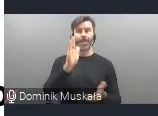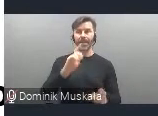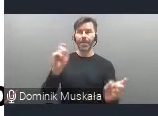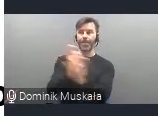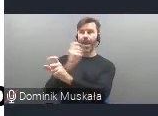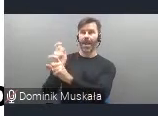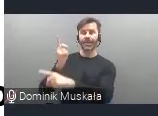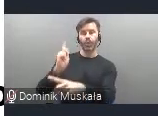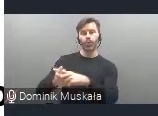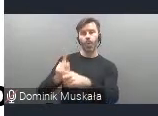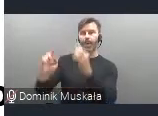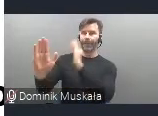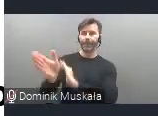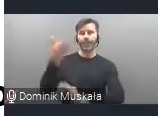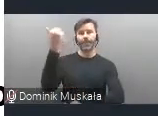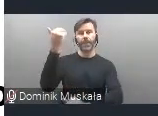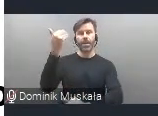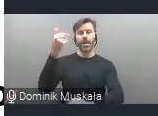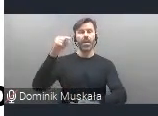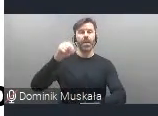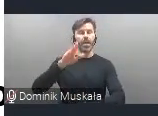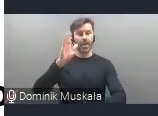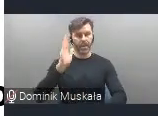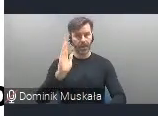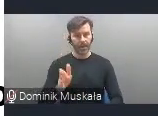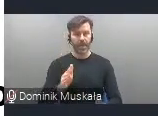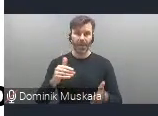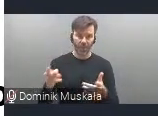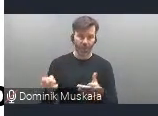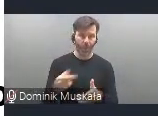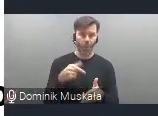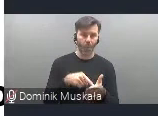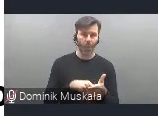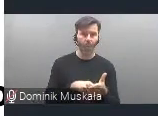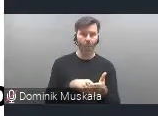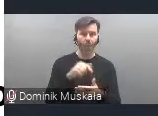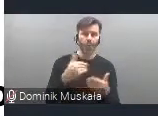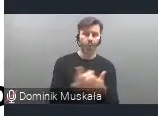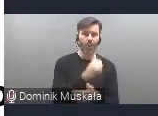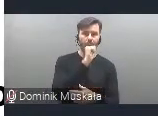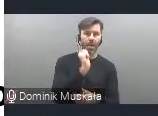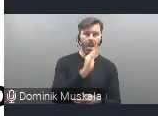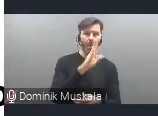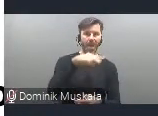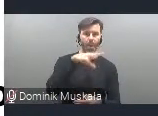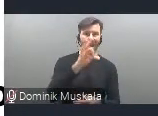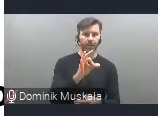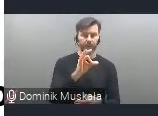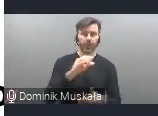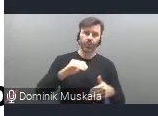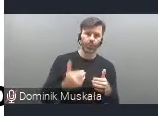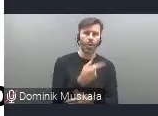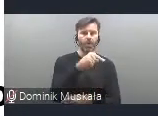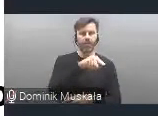żeby idee nowego europejskiego Bauchozu do strategii rozwoju społeczno-odpowadczego i terytorialnego były